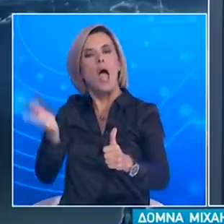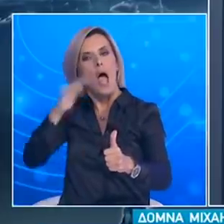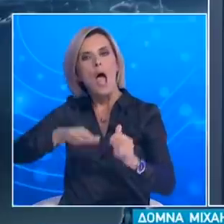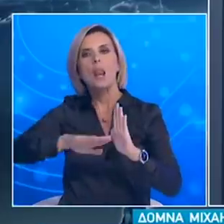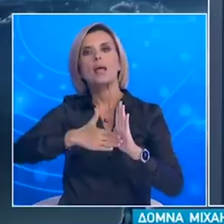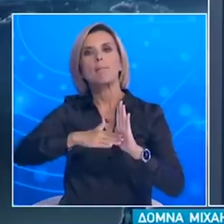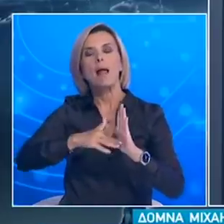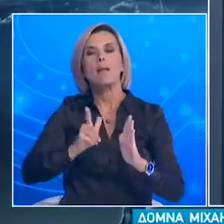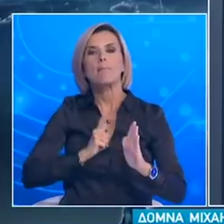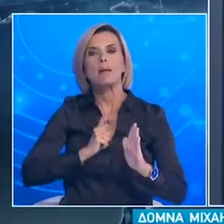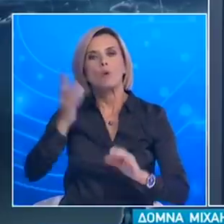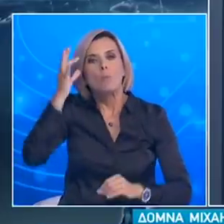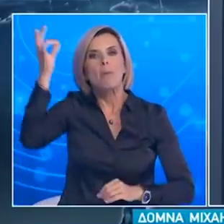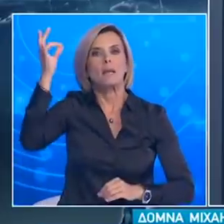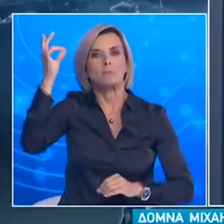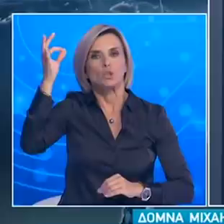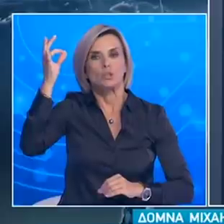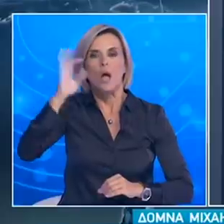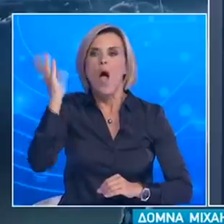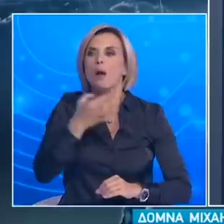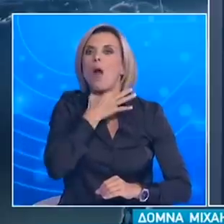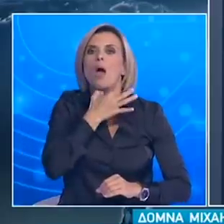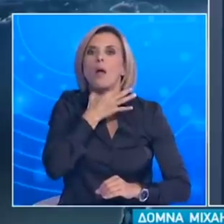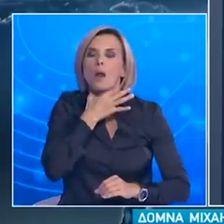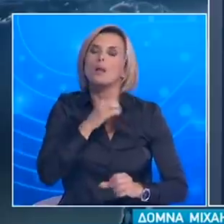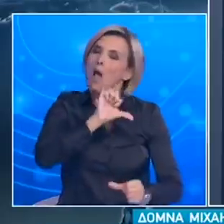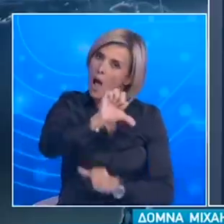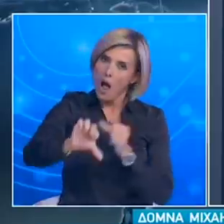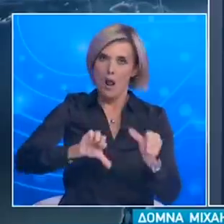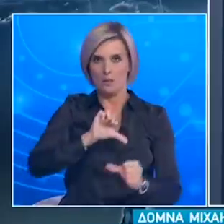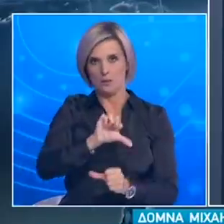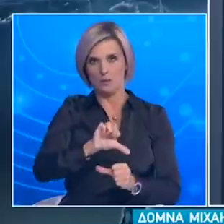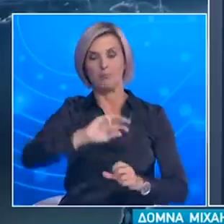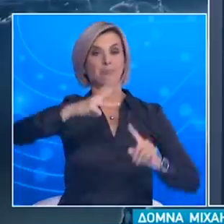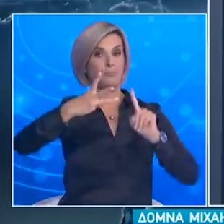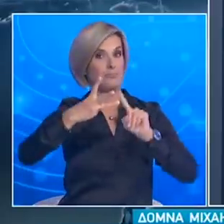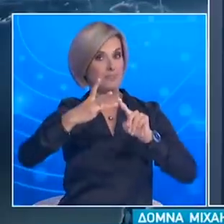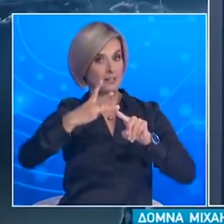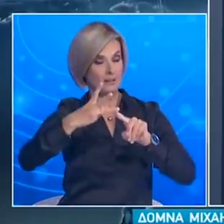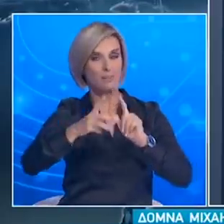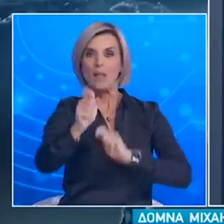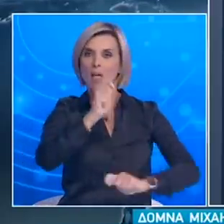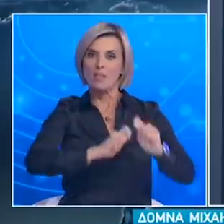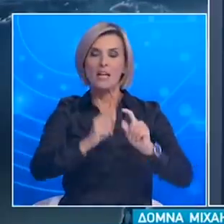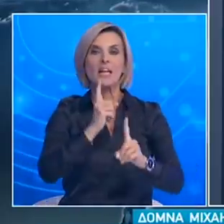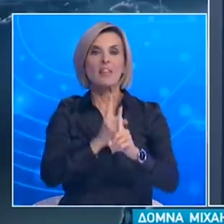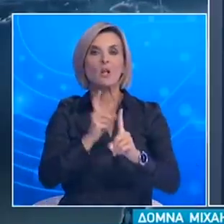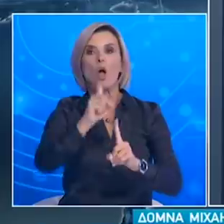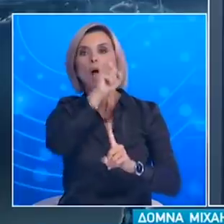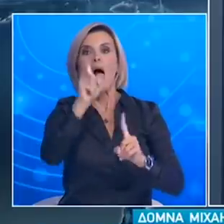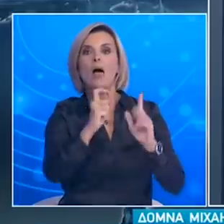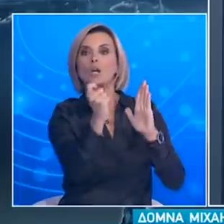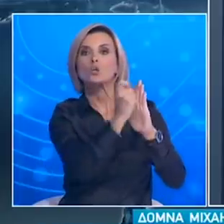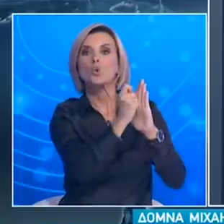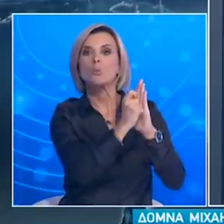συστήσαμε σε συνεργασία με τον ΕΟΔΗ Στρίτον καθιερώνουμε ειδικό ερωτηματολόγιο που οι εργαζόμενοι πρέπει εντός